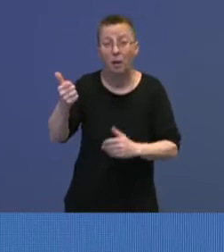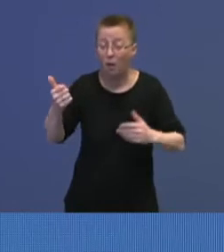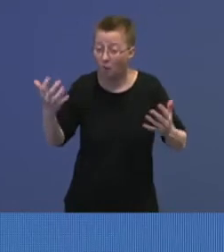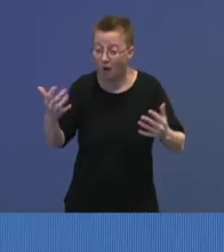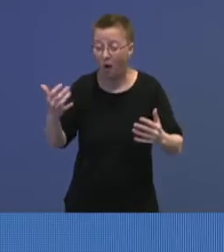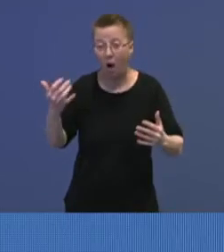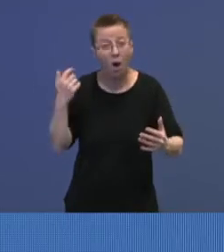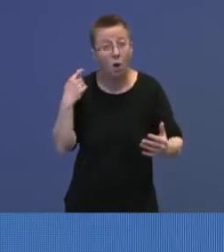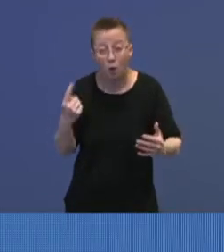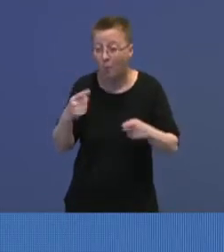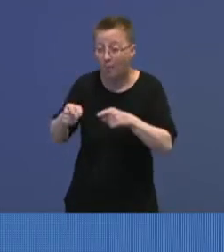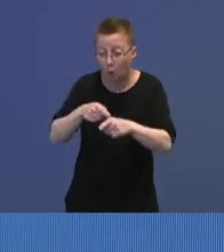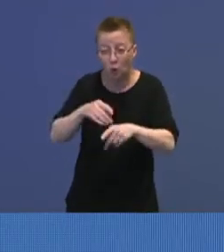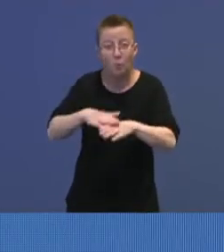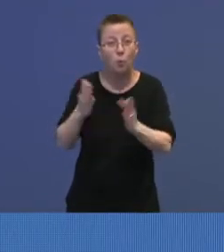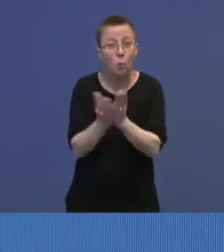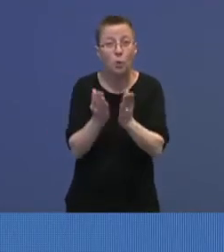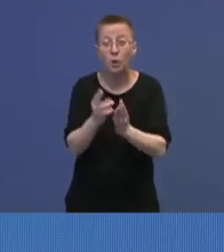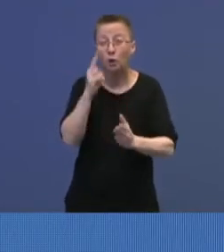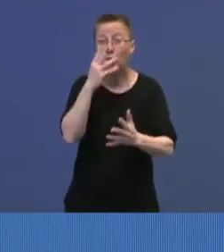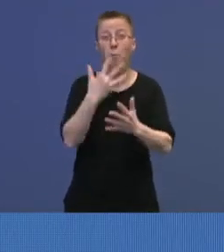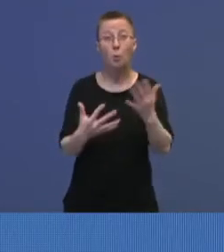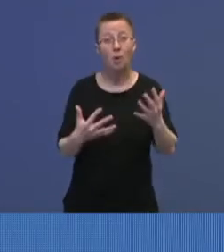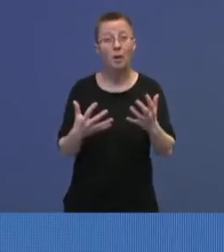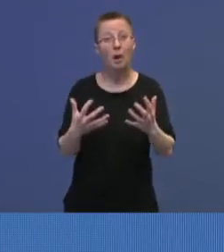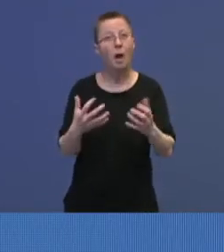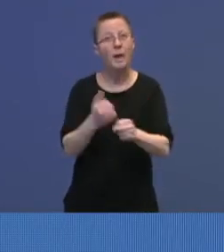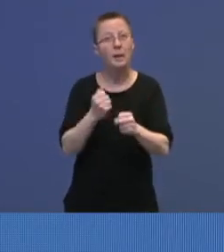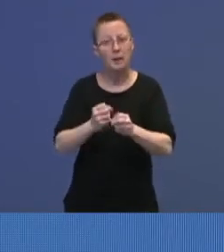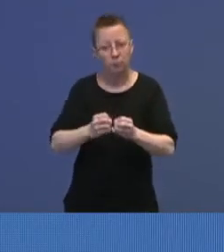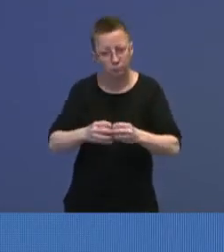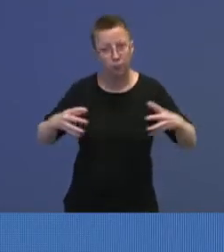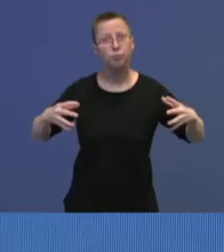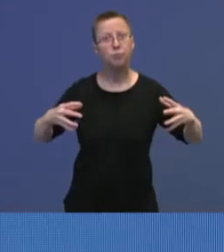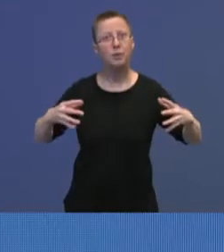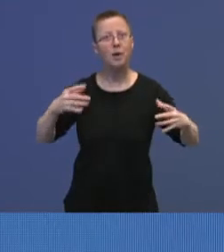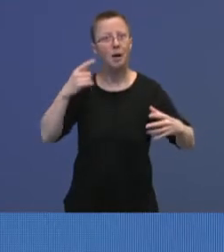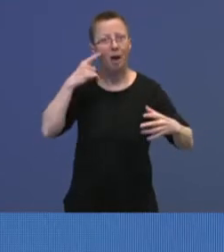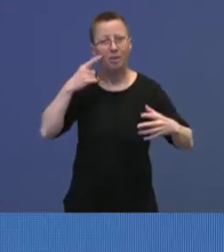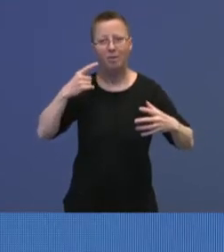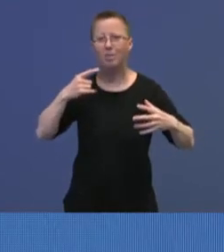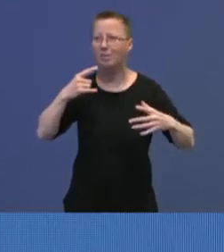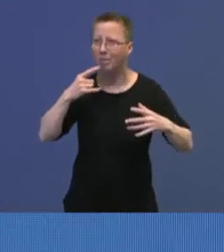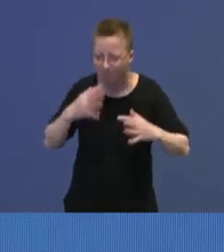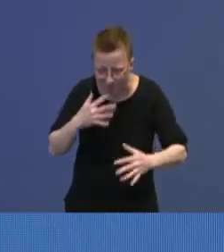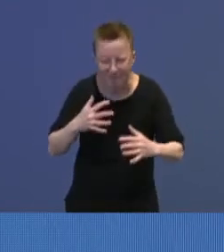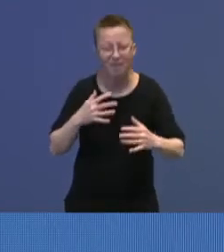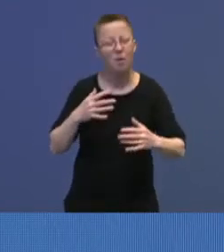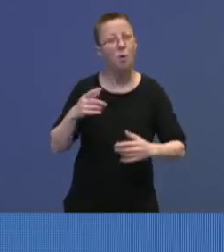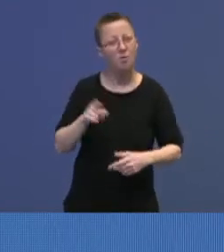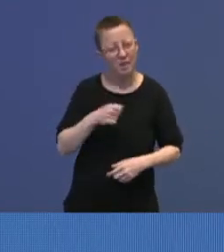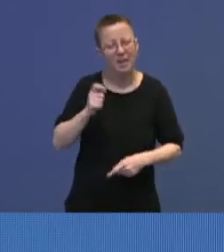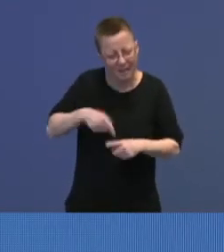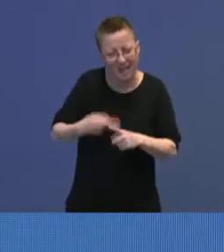i det du begynner i skolen med nytt språk, så går det ganske fort til at det begynner å kunne virke. Og her får vi igjen